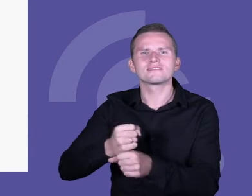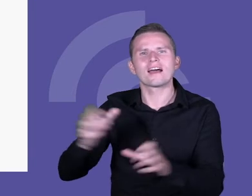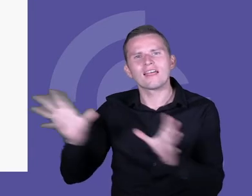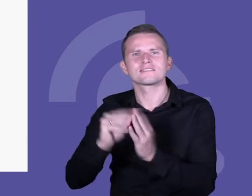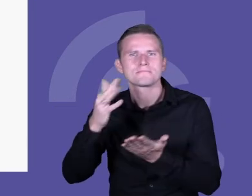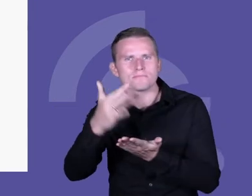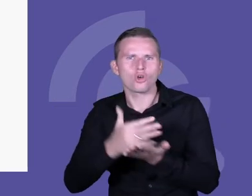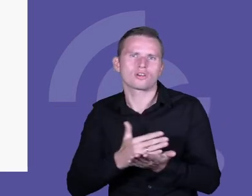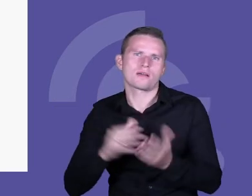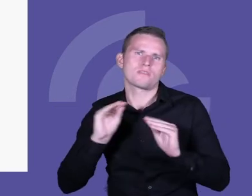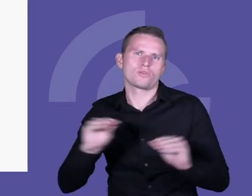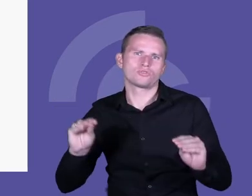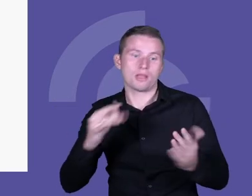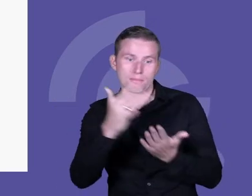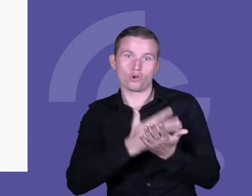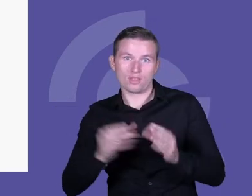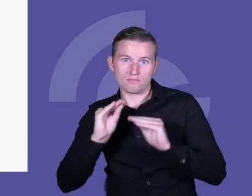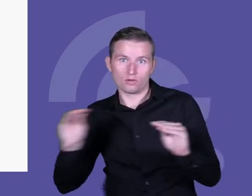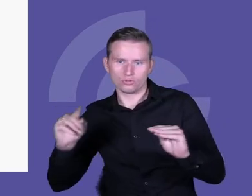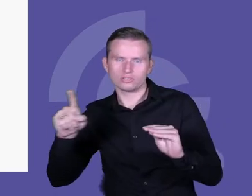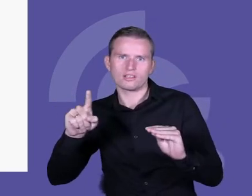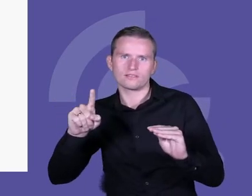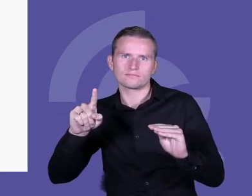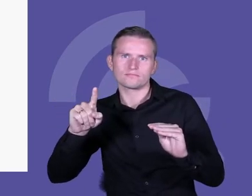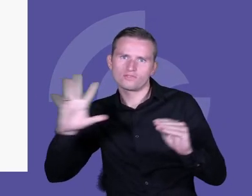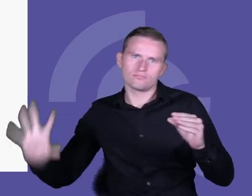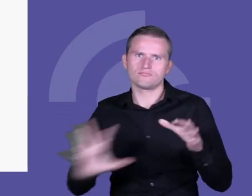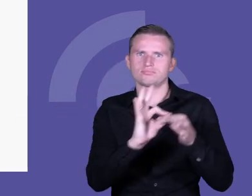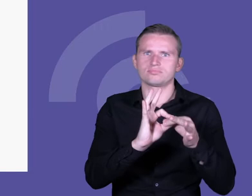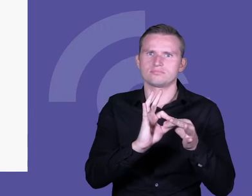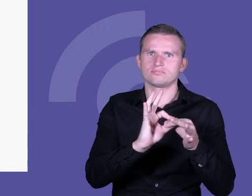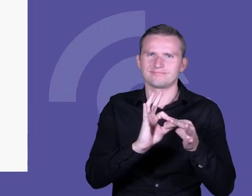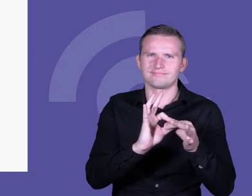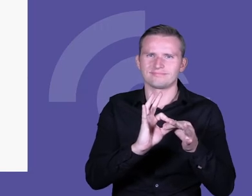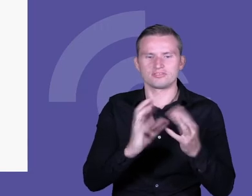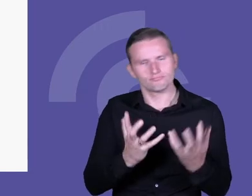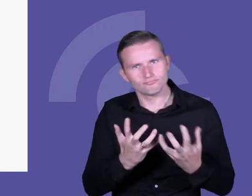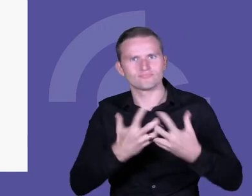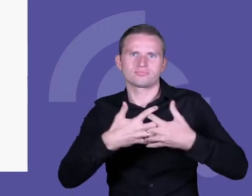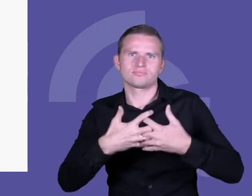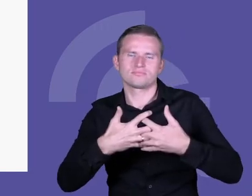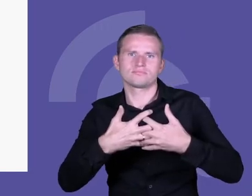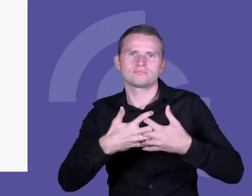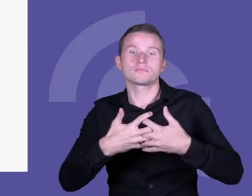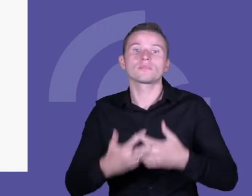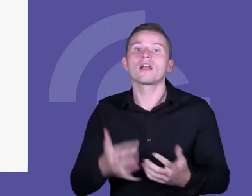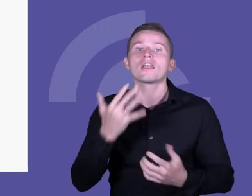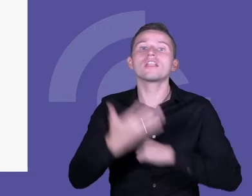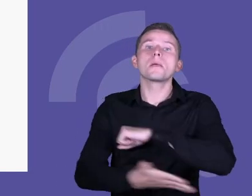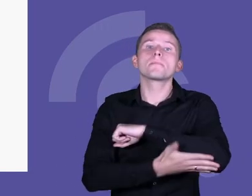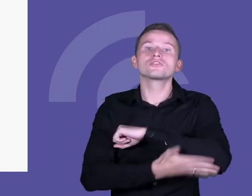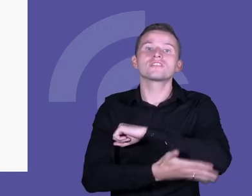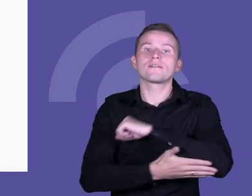By analizowali je także pod kątem podstawy programowej, powiem kolokwialnie, ile jest podstawy programowej w